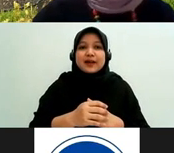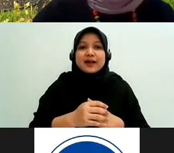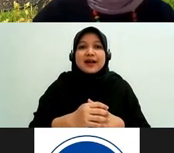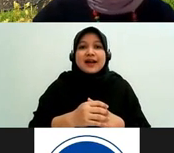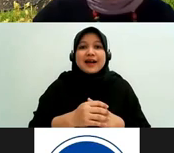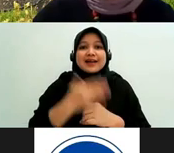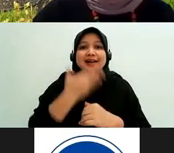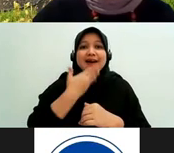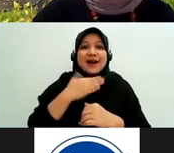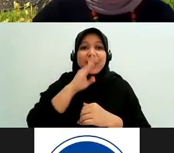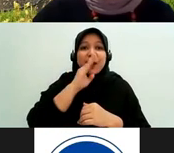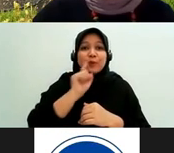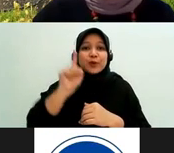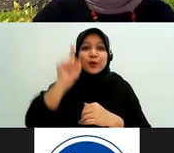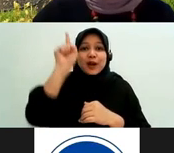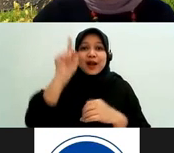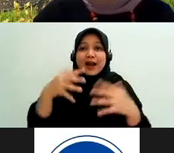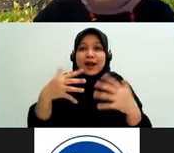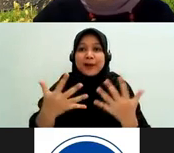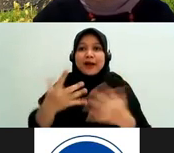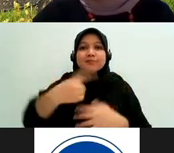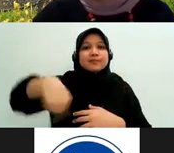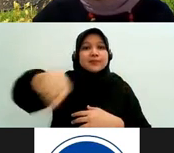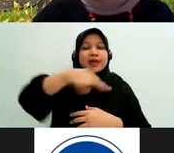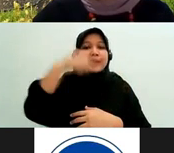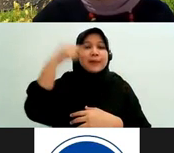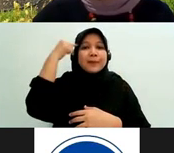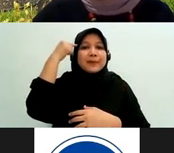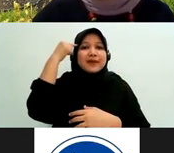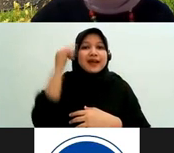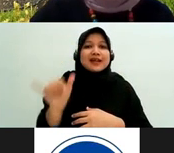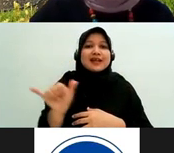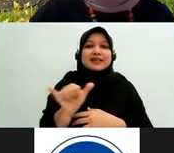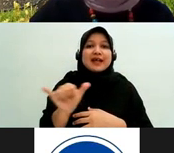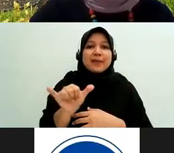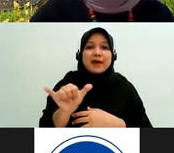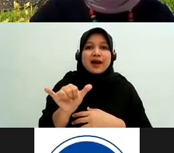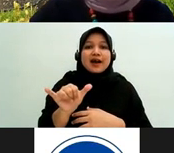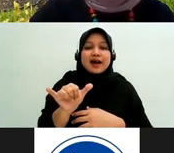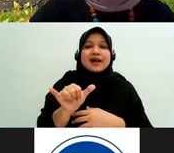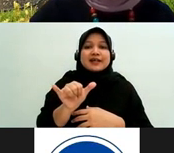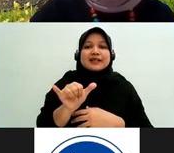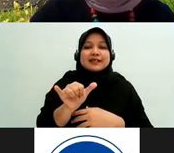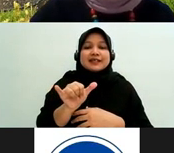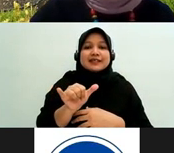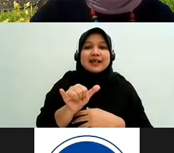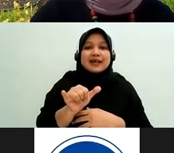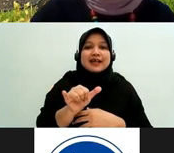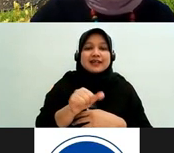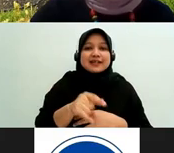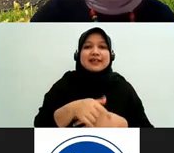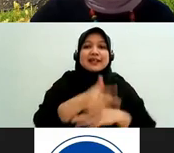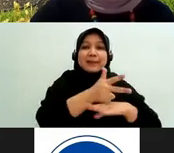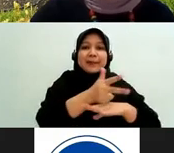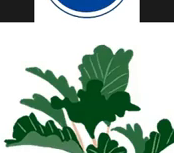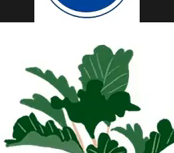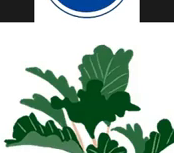bahwa tujuan peliputan defable berhadapan dengan hukum